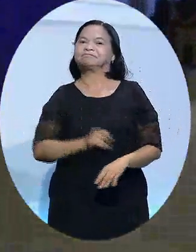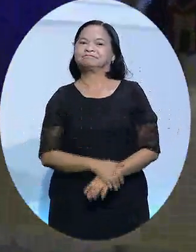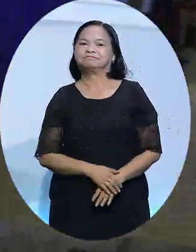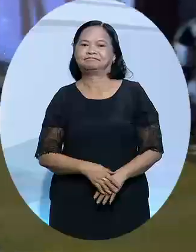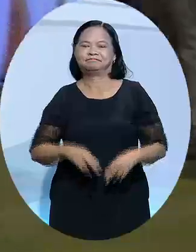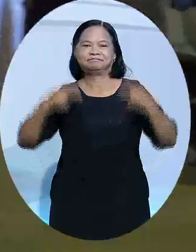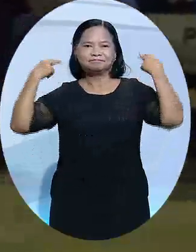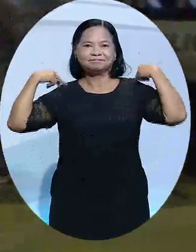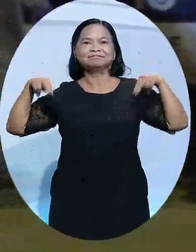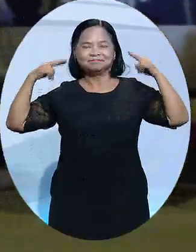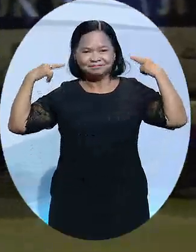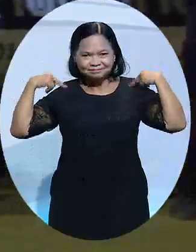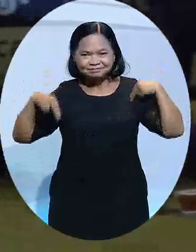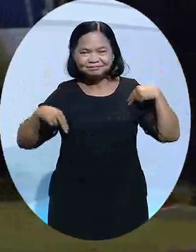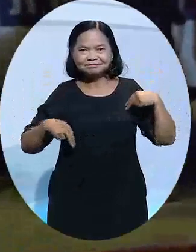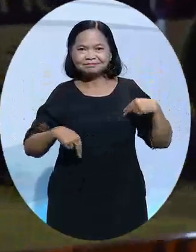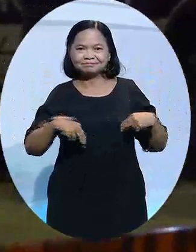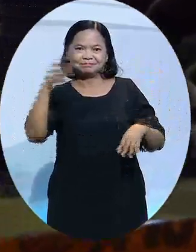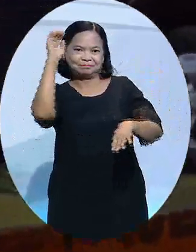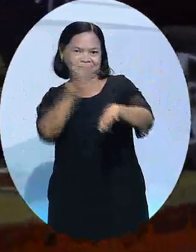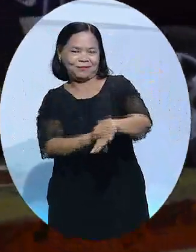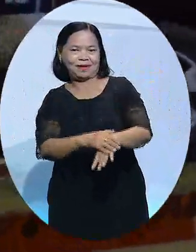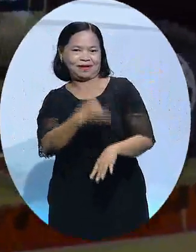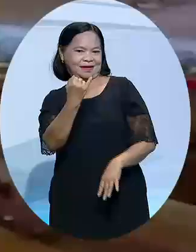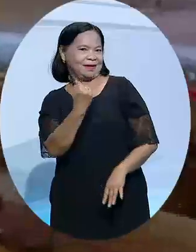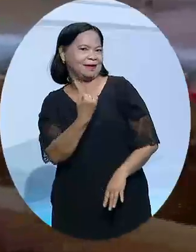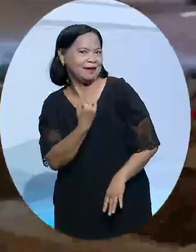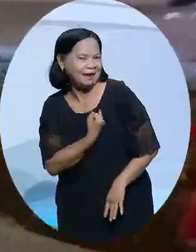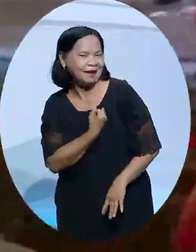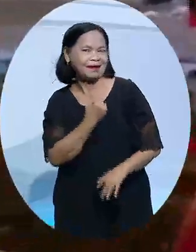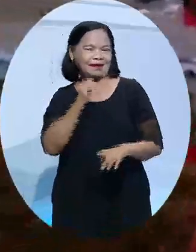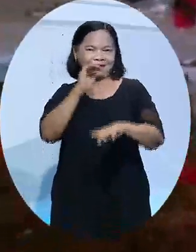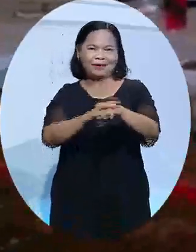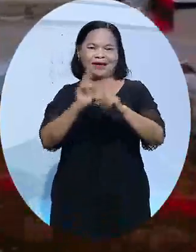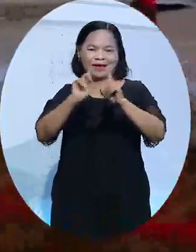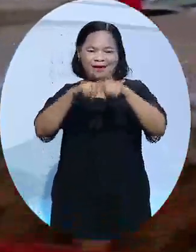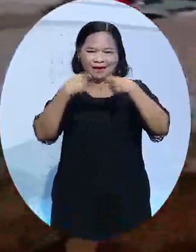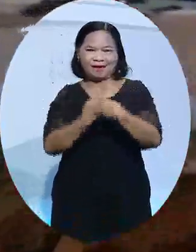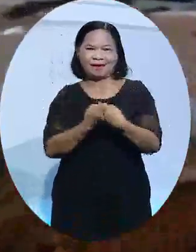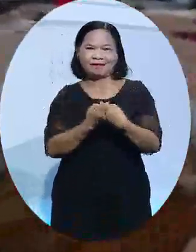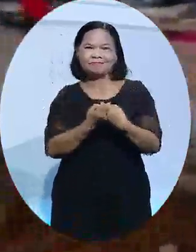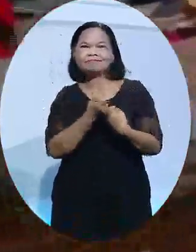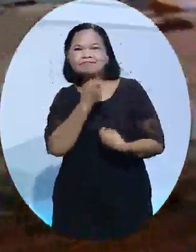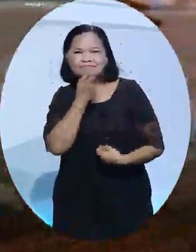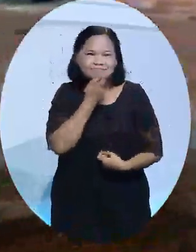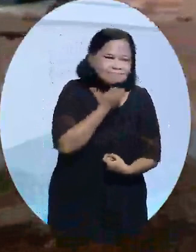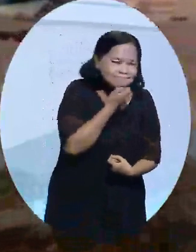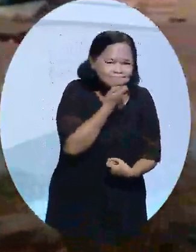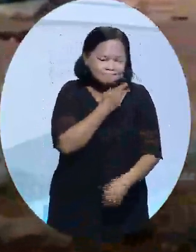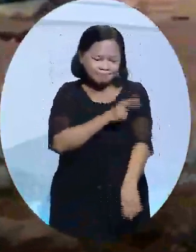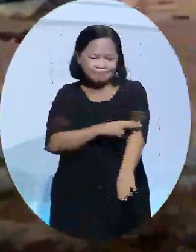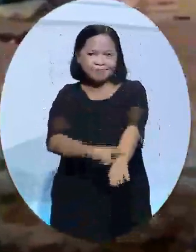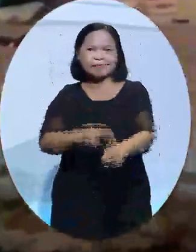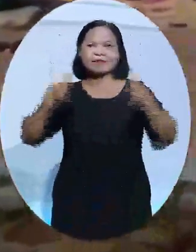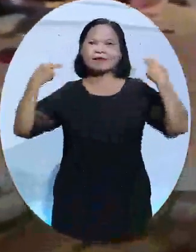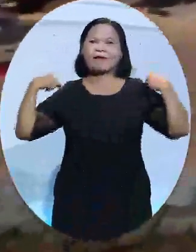Cảnh sát Israel cho biết đã tiêu diệt hai nghi phạm, đồng thời bắt giữ các thành viên trong gia đình của hai kẻ tấn công để phục vụ điều tra. Lực lượng cảnh sát